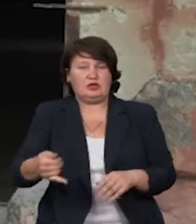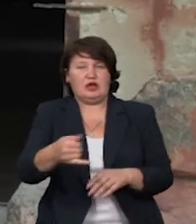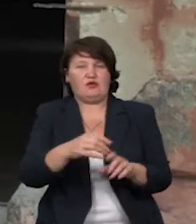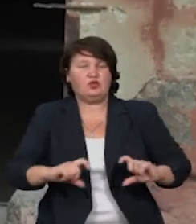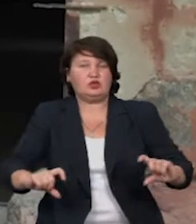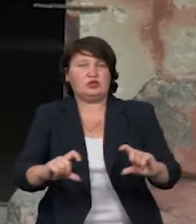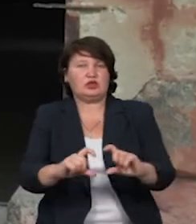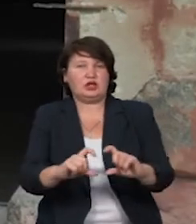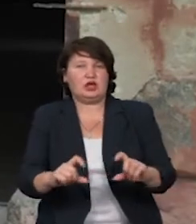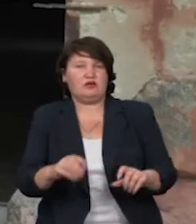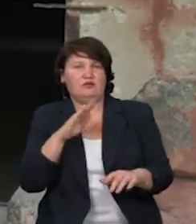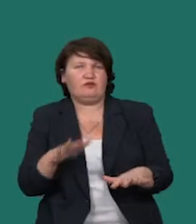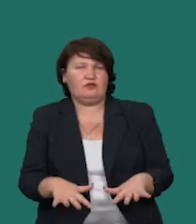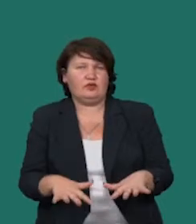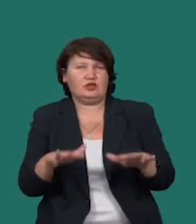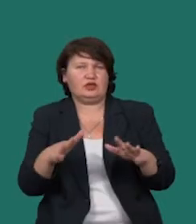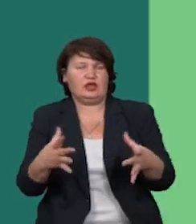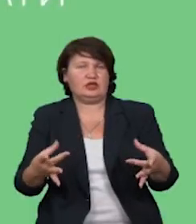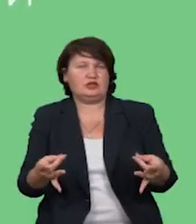піднімається вода, іде сирість.